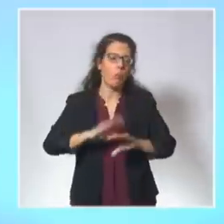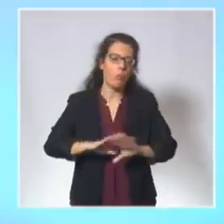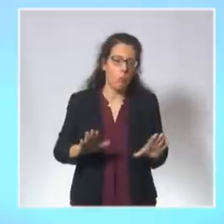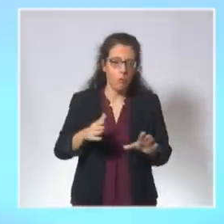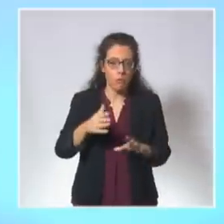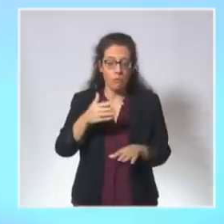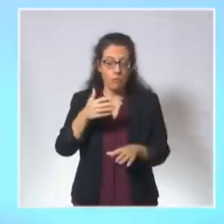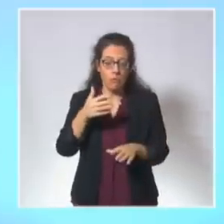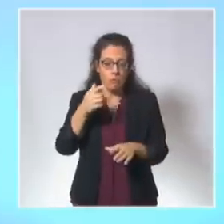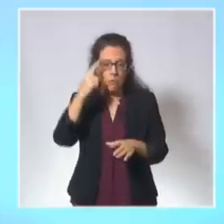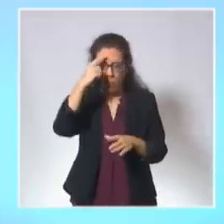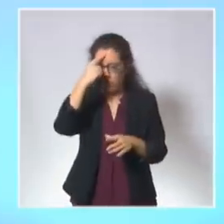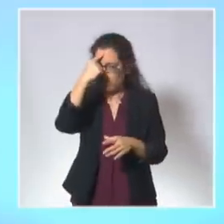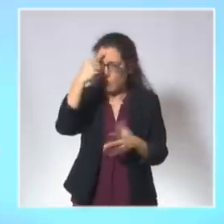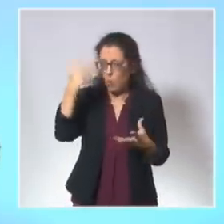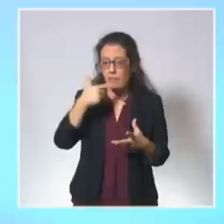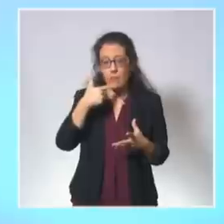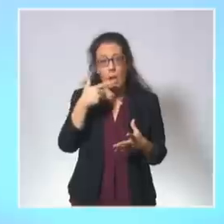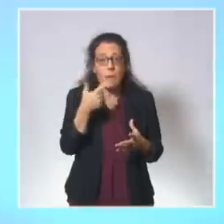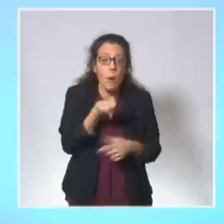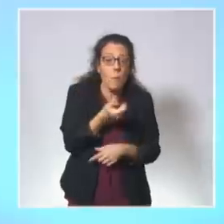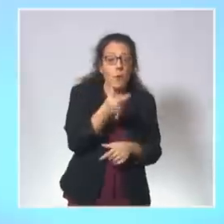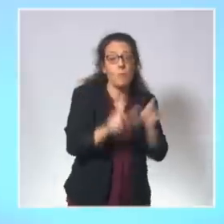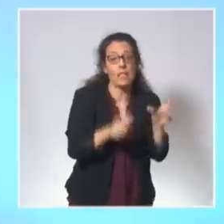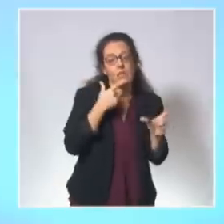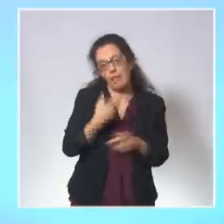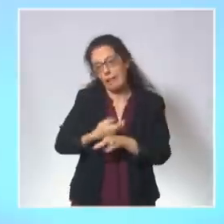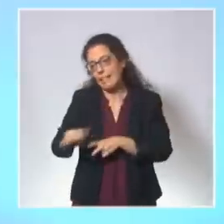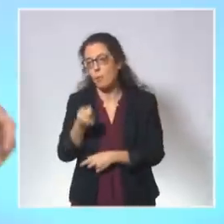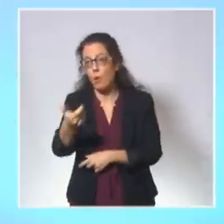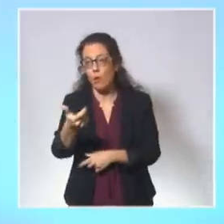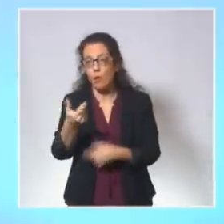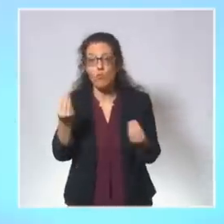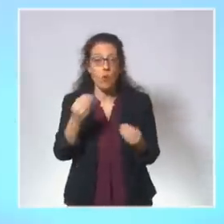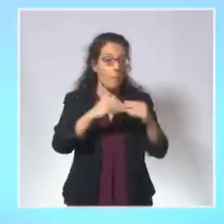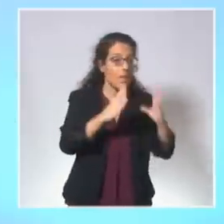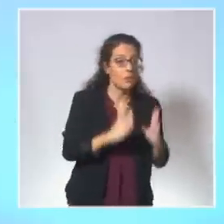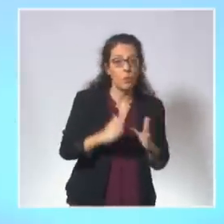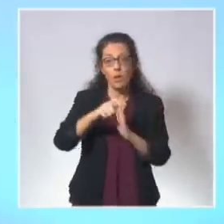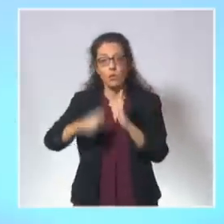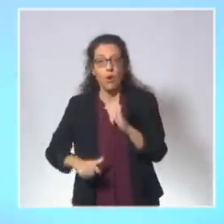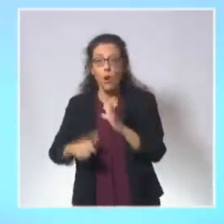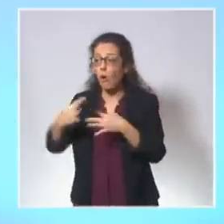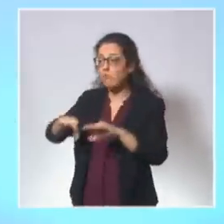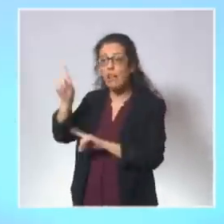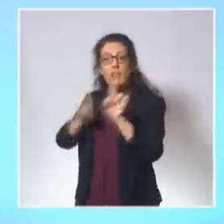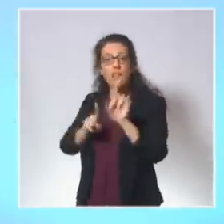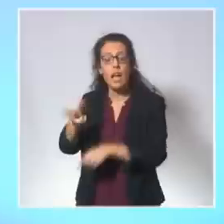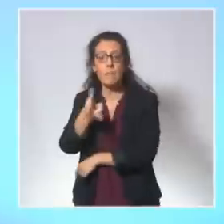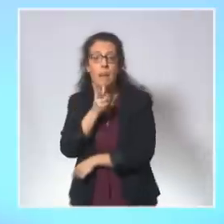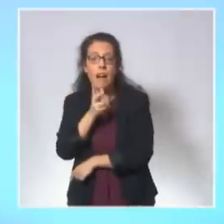nombreux, moins on prend de risques. Que ce soit à la maison, dans un restaurant, une salle des fêtes ou un bar,